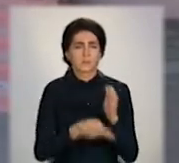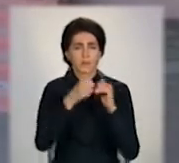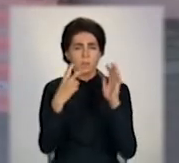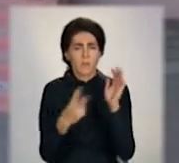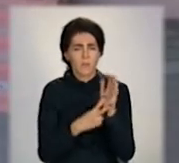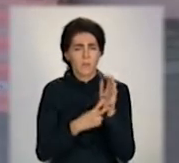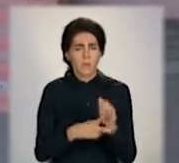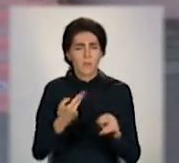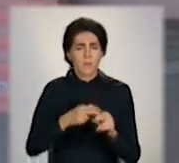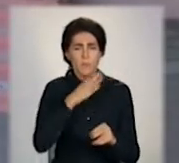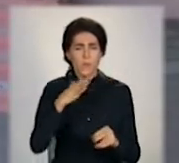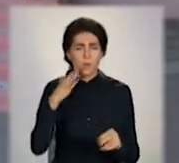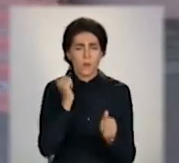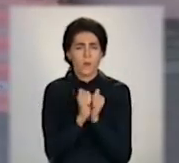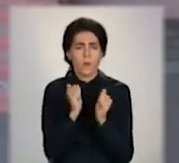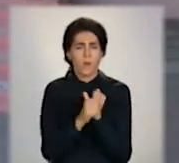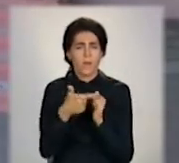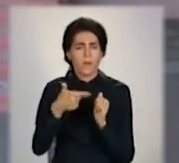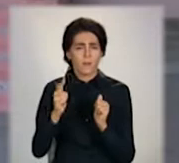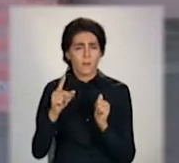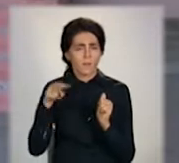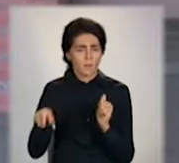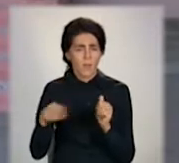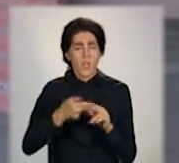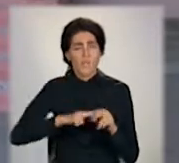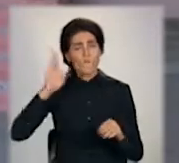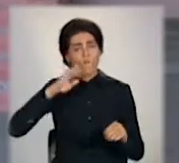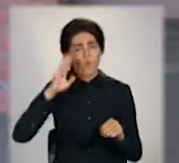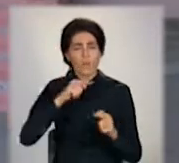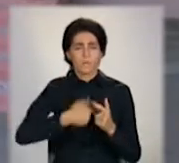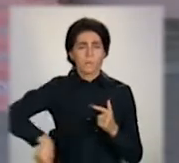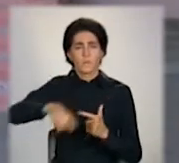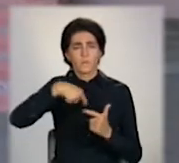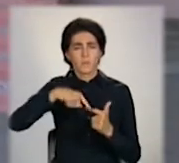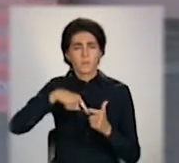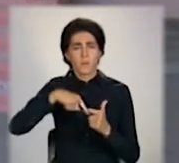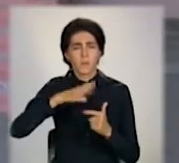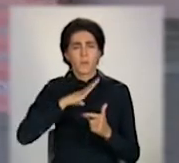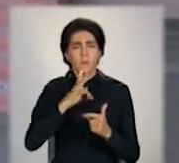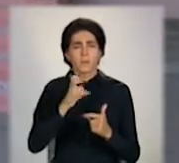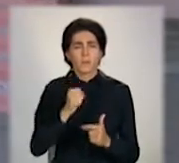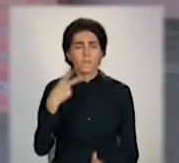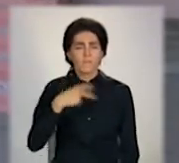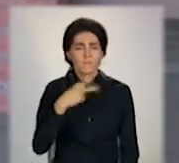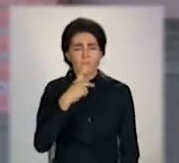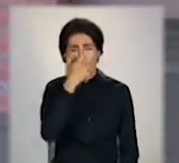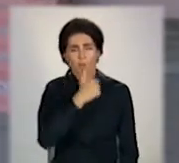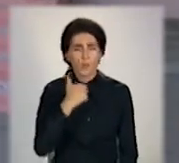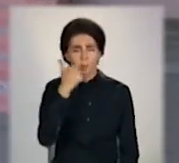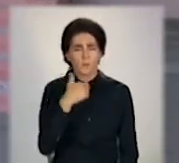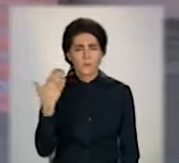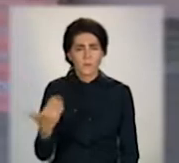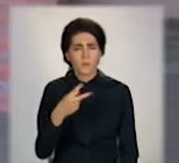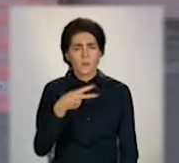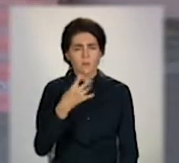87 гривень на кожній гіка калорії. Вода по городу була, це я на 20